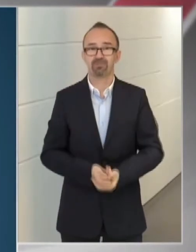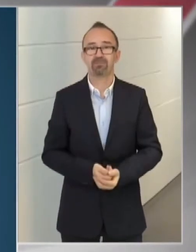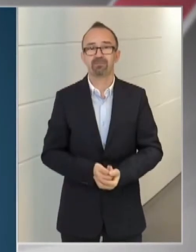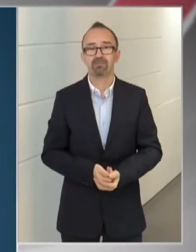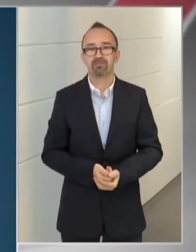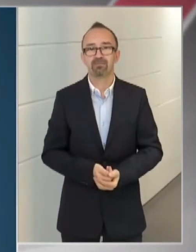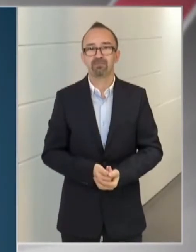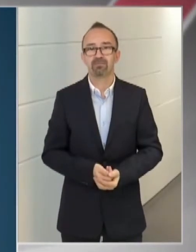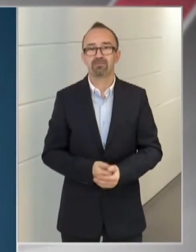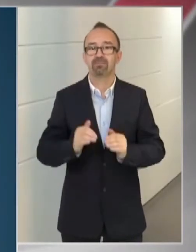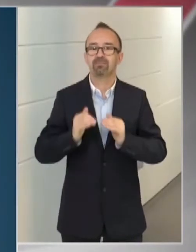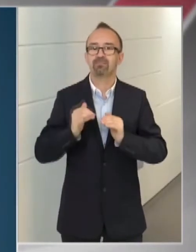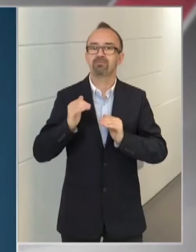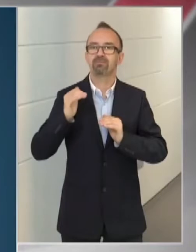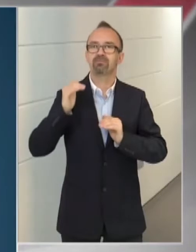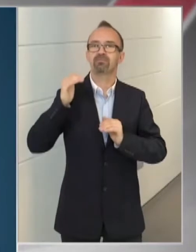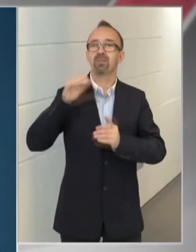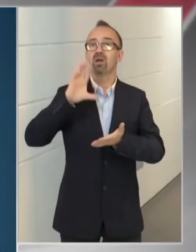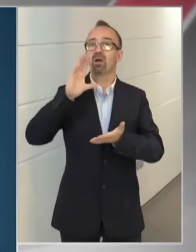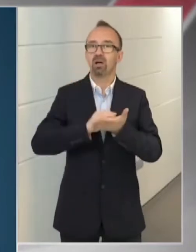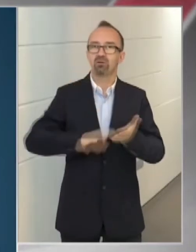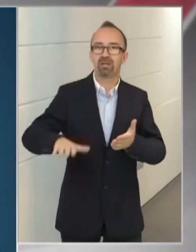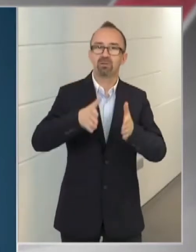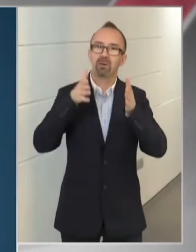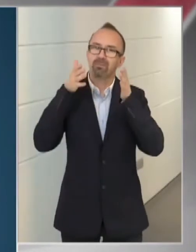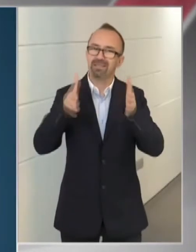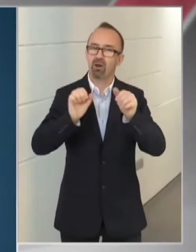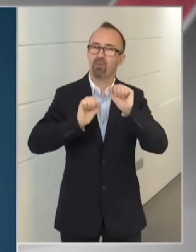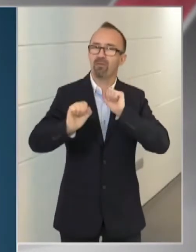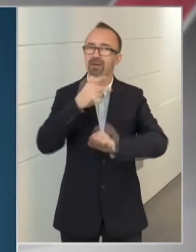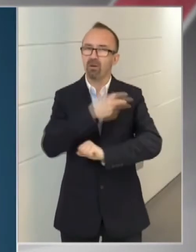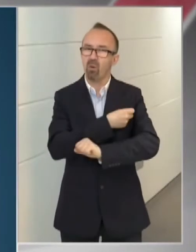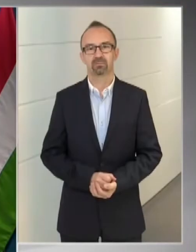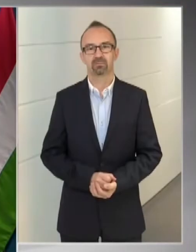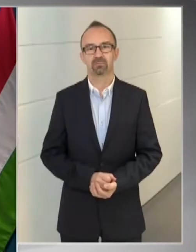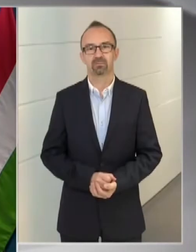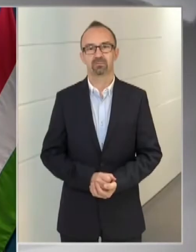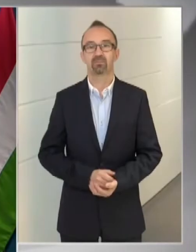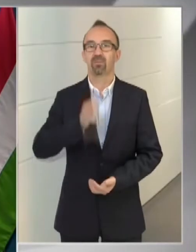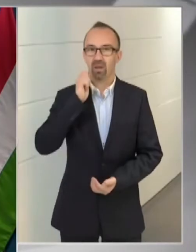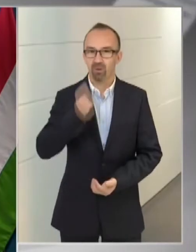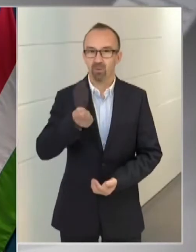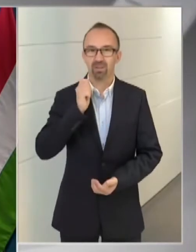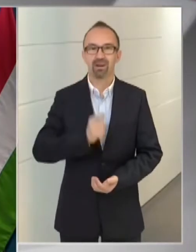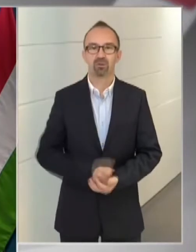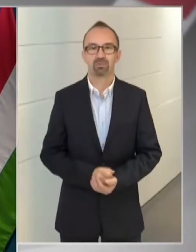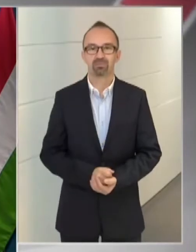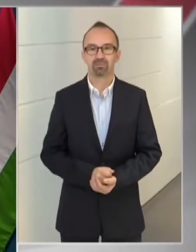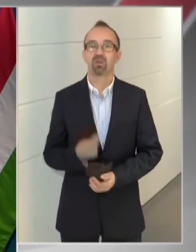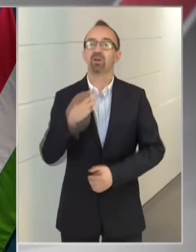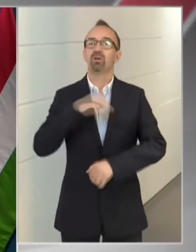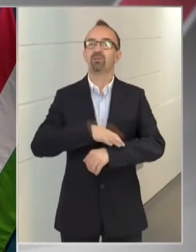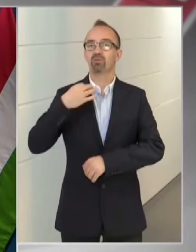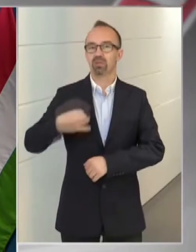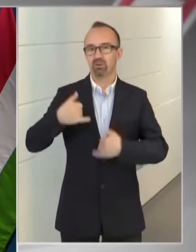Nő a lakosság körében a bizalom a védőoltások iránt. A regisztrált 65 év felettiek,